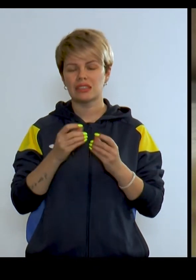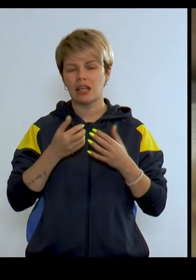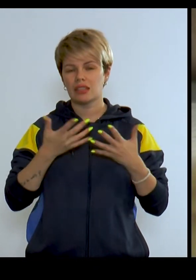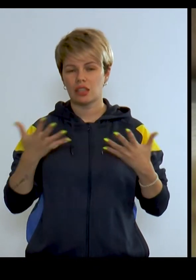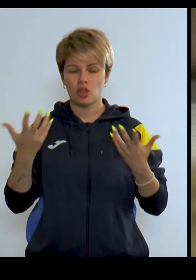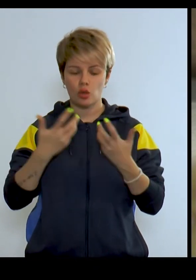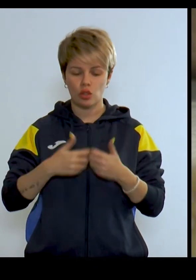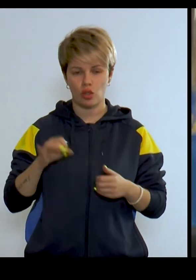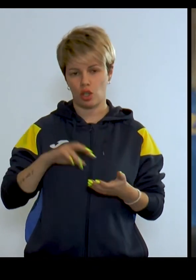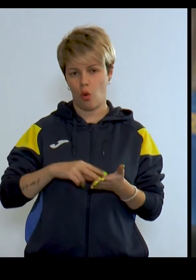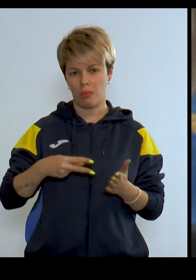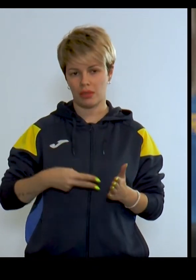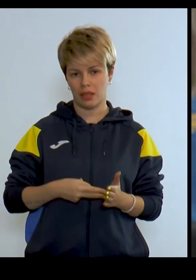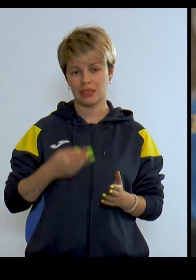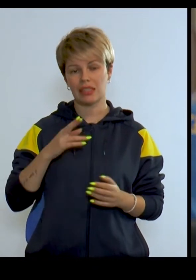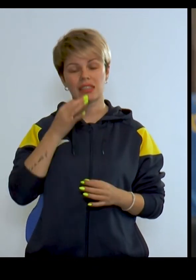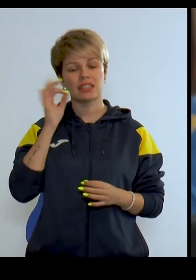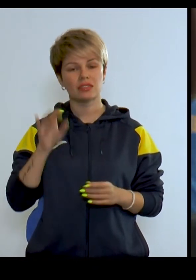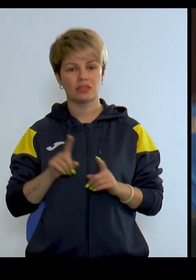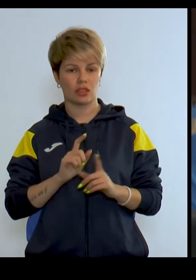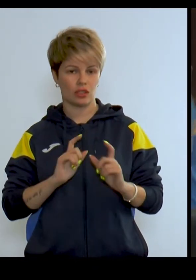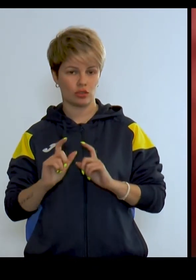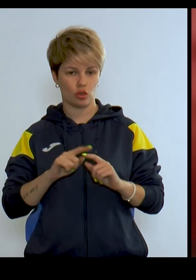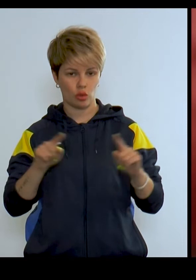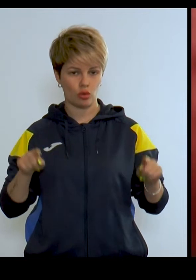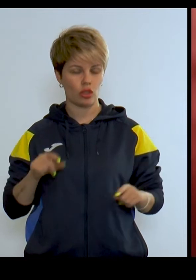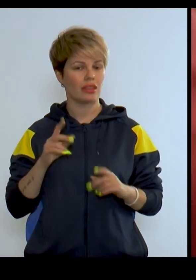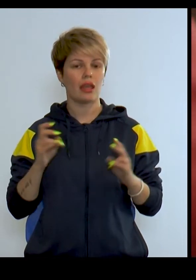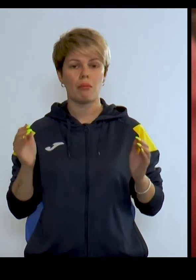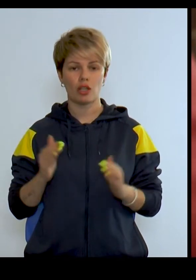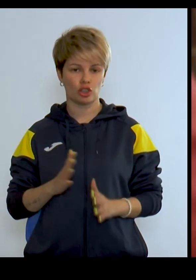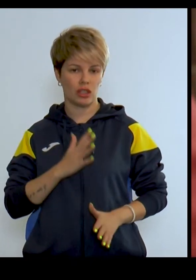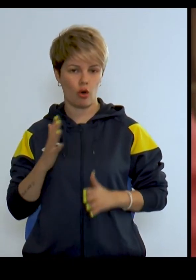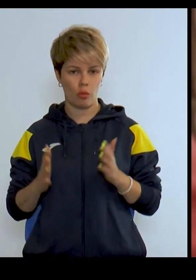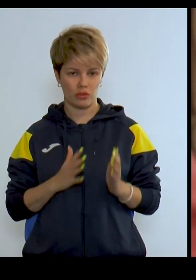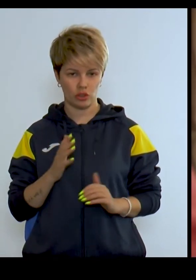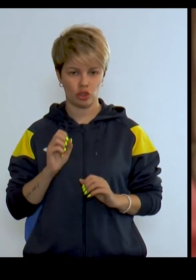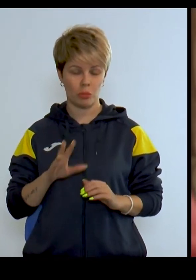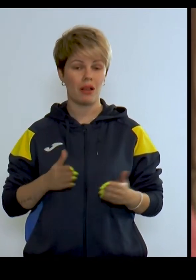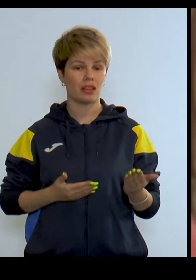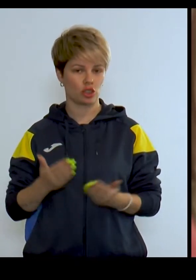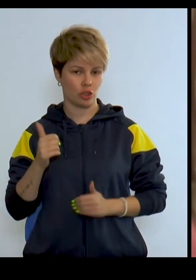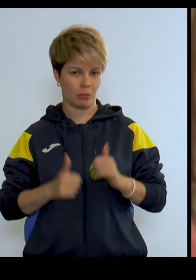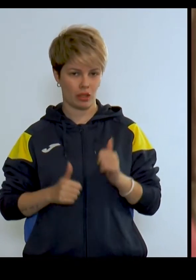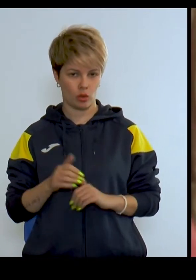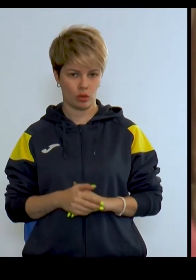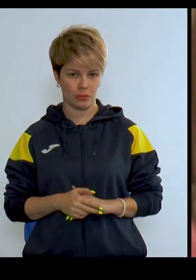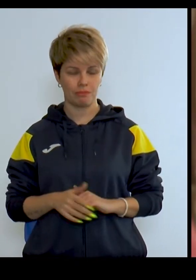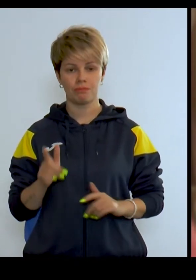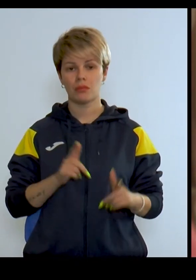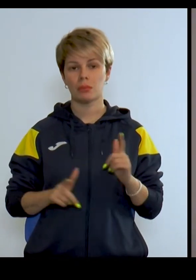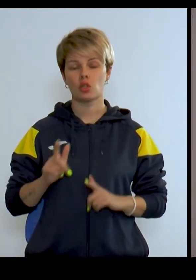розрахунків і комбінацій. Хоча для знавців шахової дошки такі поєдинки бувають не менш захопливими, ніж ближні перегони.